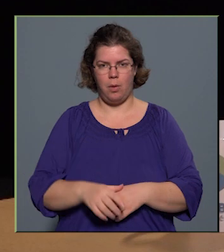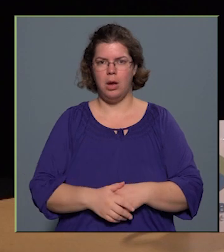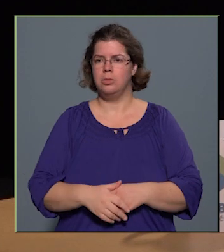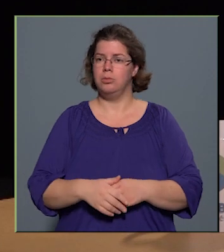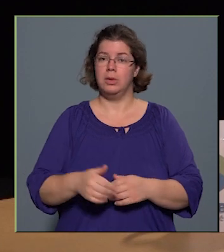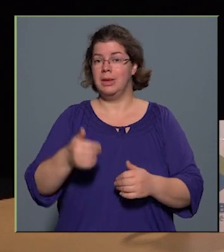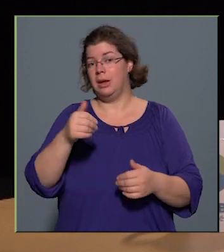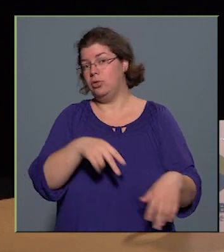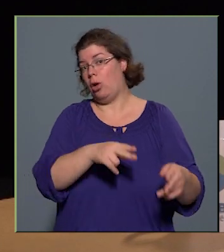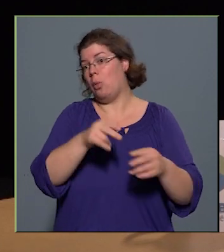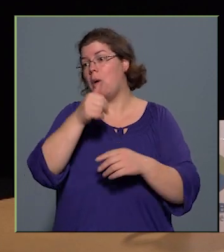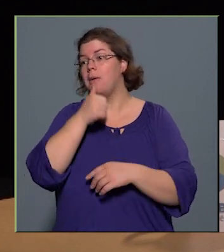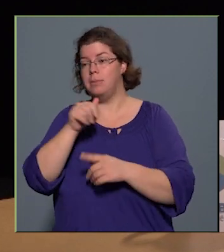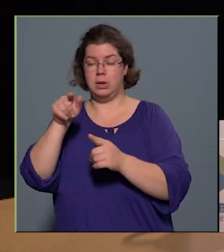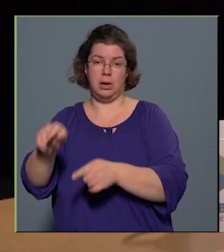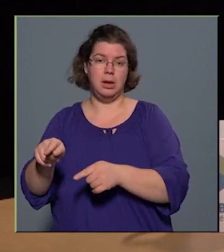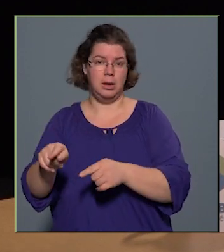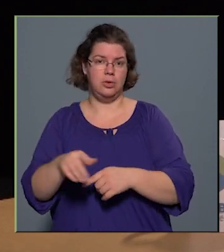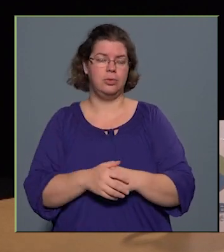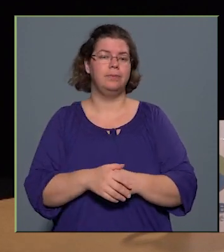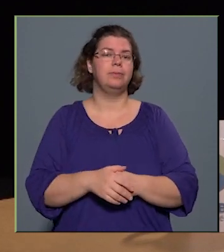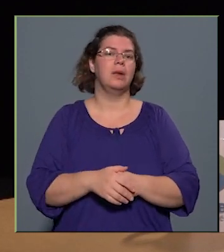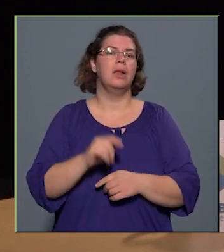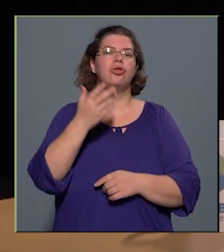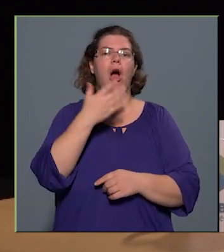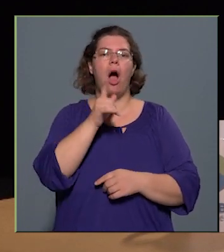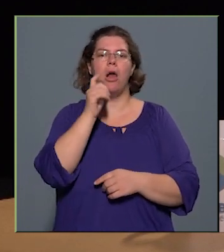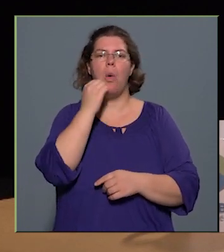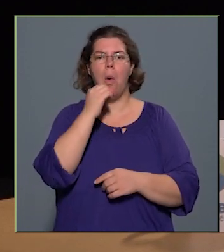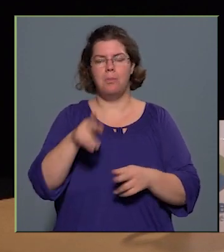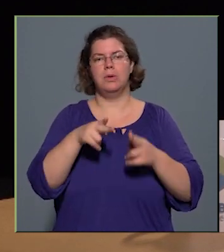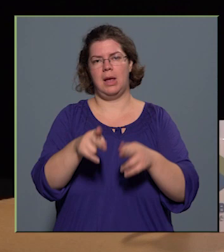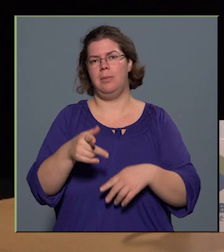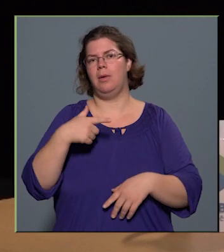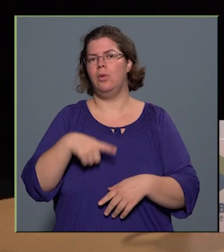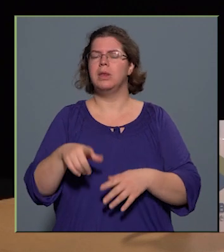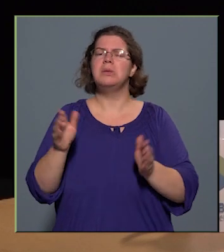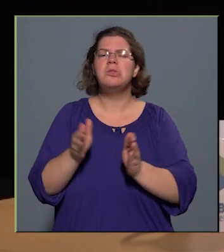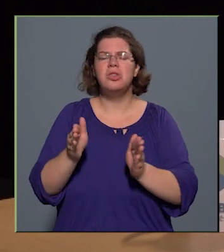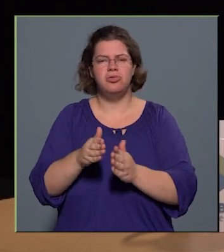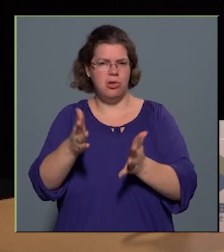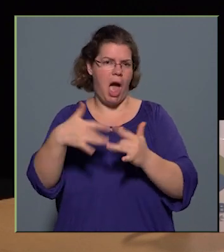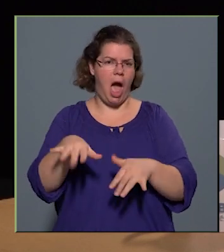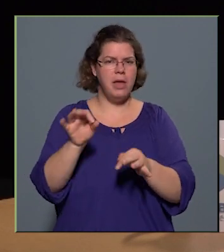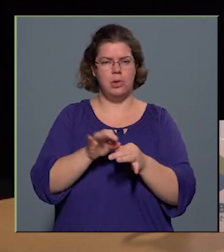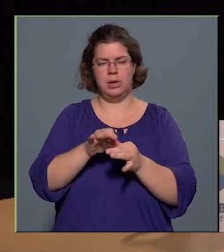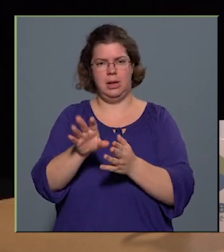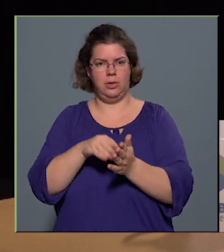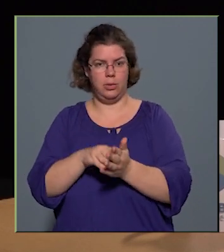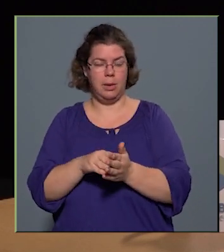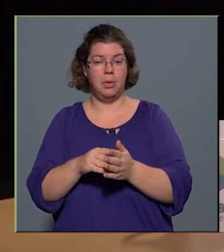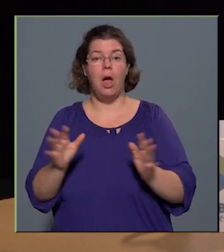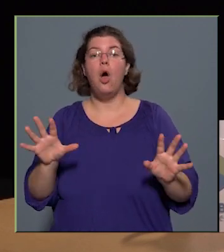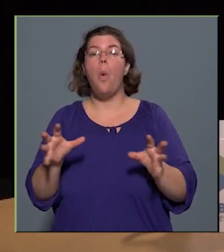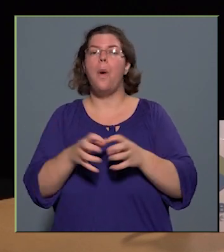meg volt a Műveldési Központ, és a Halom utcában volt egy kis helytörténeti gyűjtemény. És ugye az összevonásnak pont az